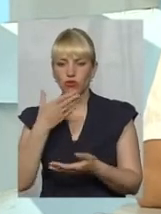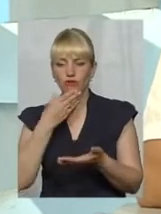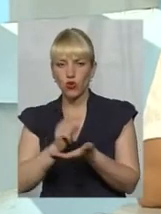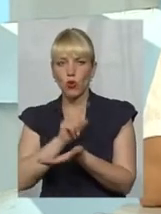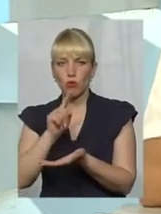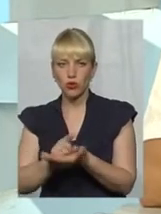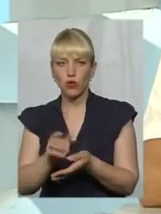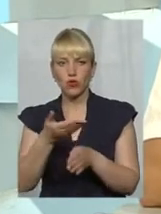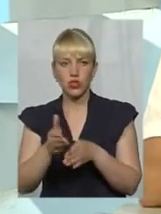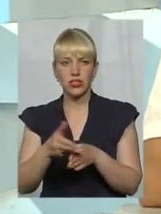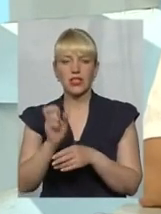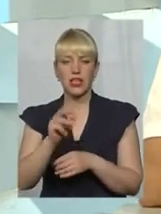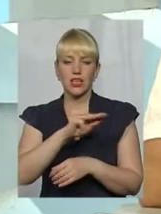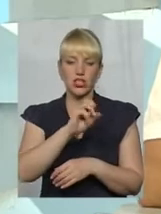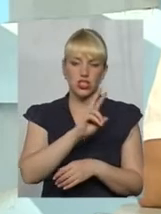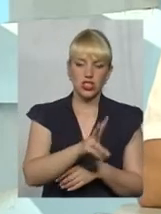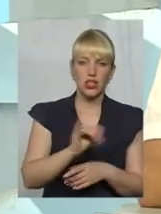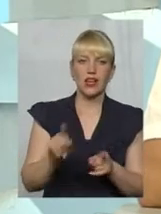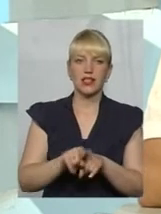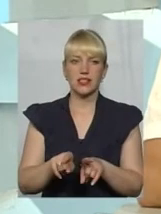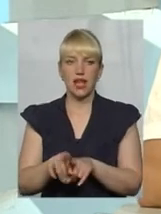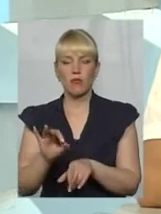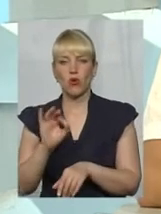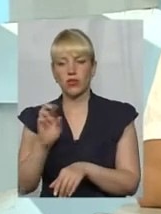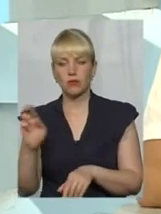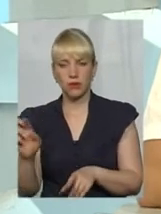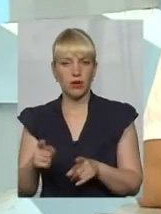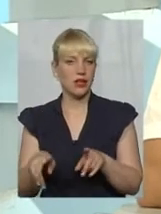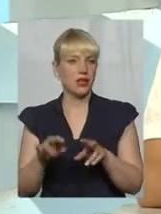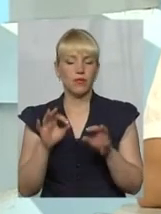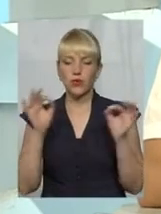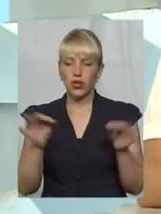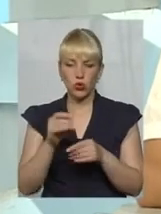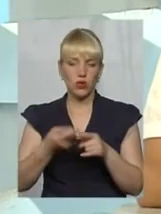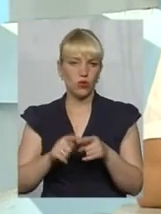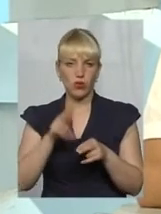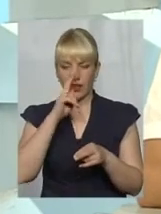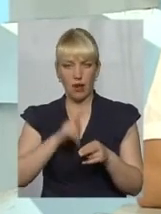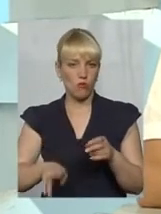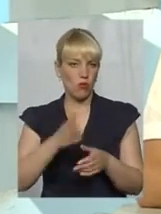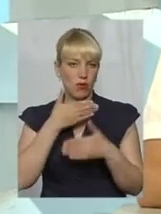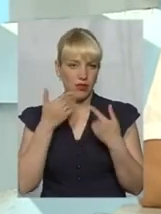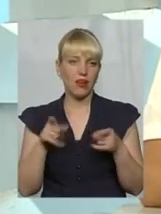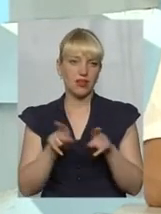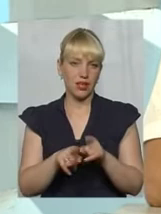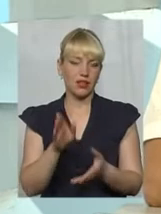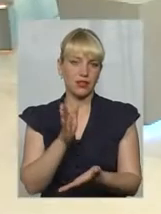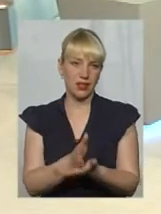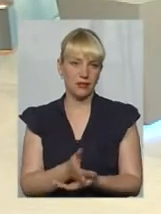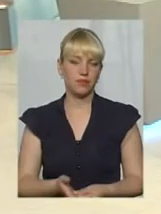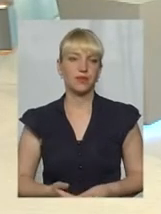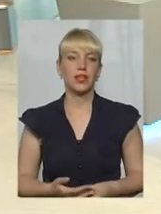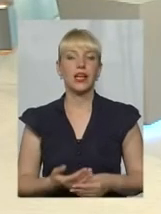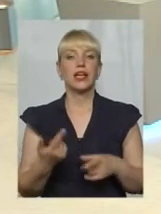частину, так само, як і в ЖЕКу, так само і в ОСББ. Тобто нікуди воно не пропадає. Так воно є. Я зрозумію.